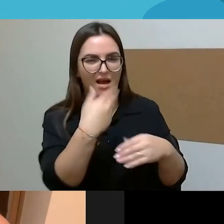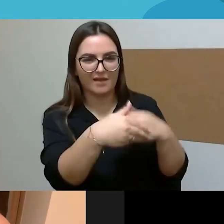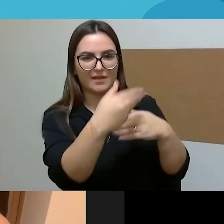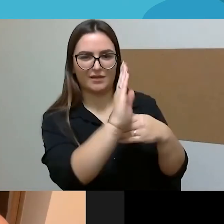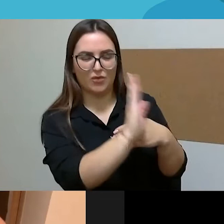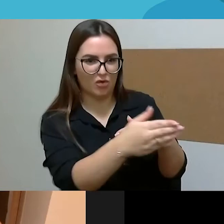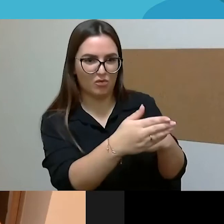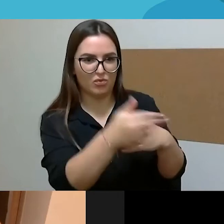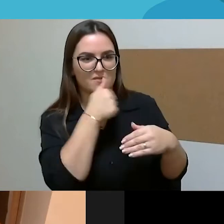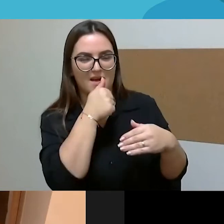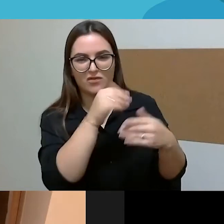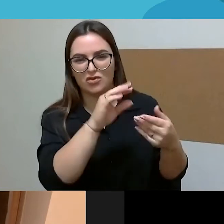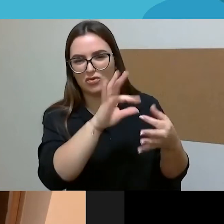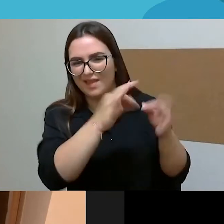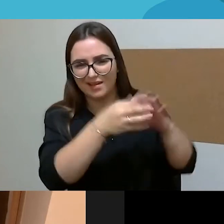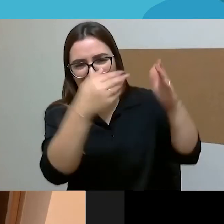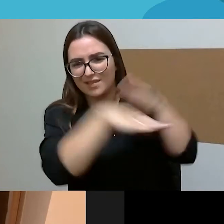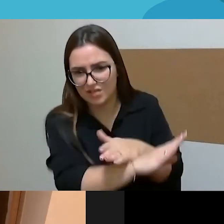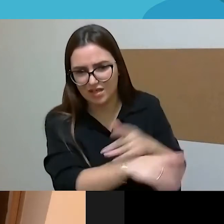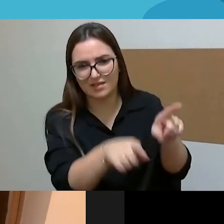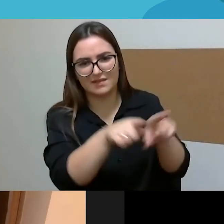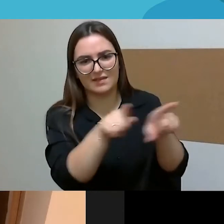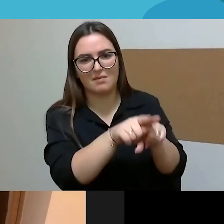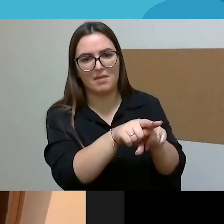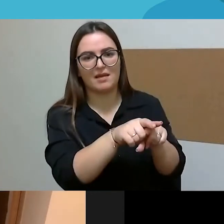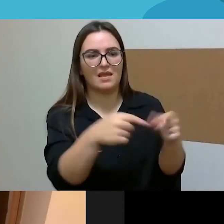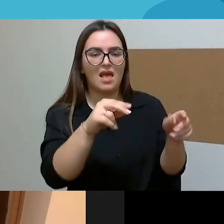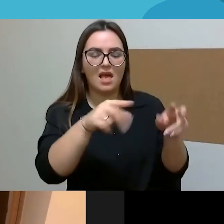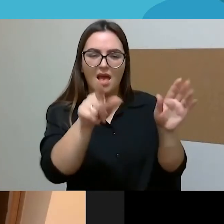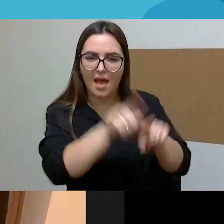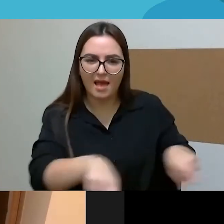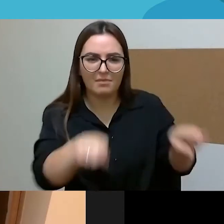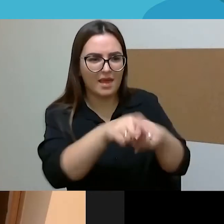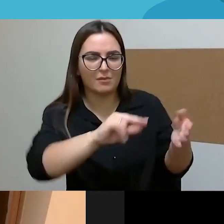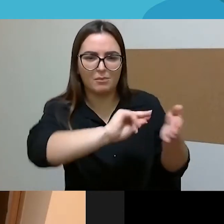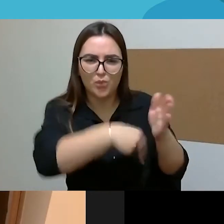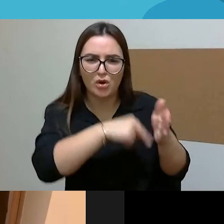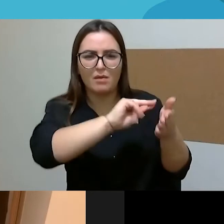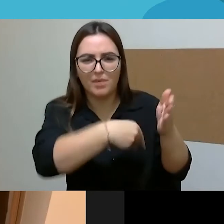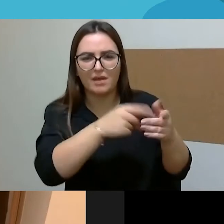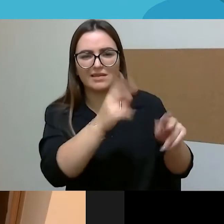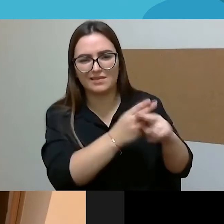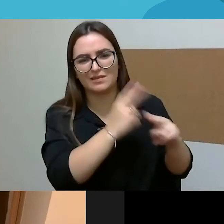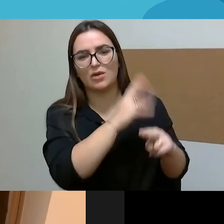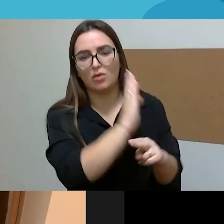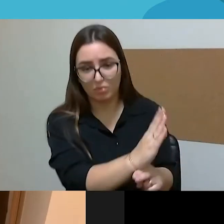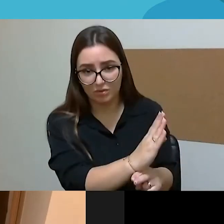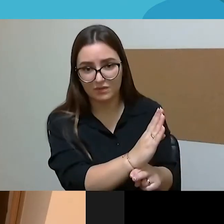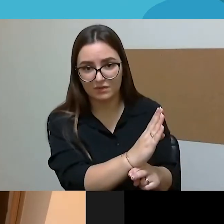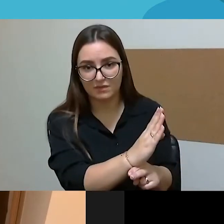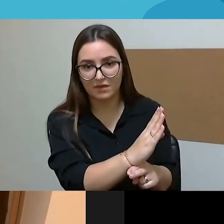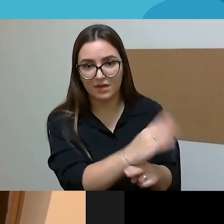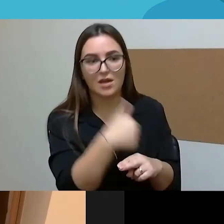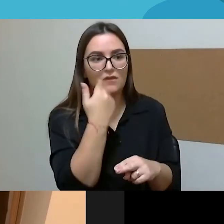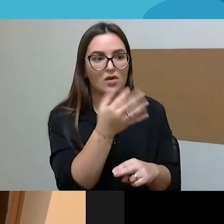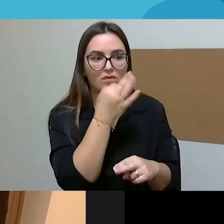kad augins vaikus, turbūt dažniau išėjus iš darbo, nes vaikais irksios, vaikais rūpintis, daroma prielaida, kad tai yra mamos.